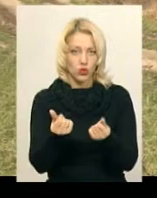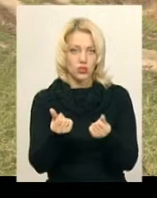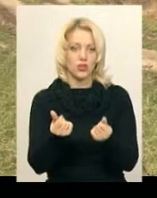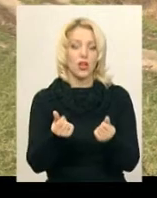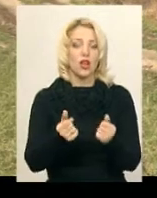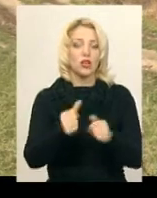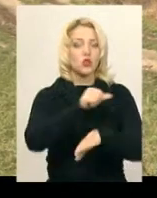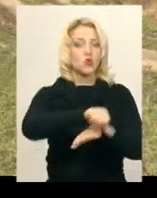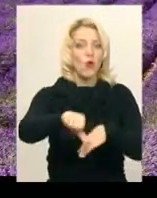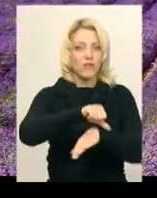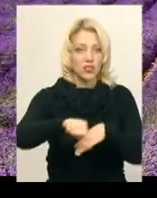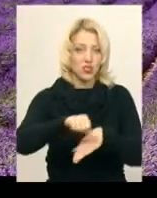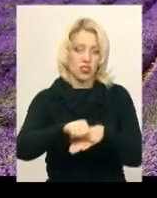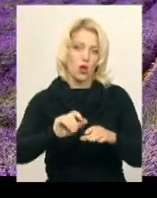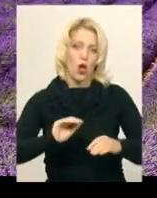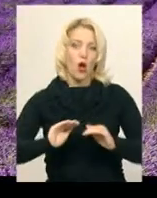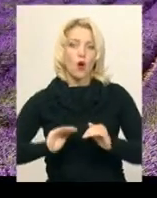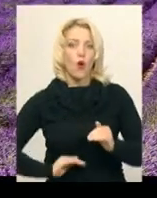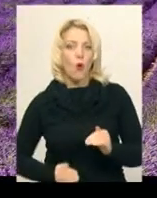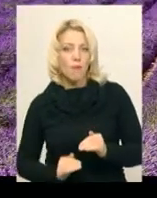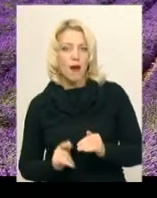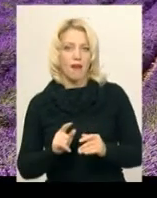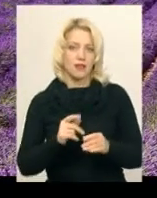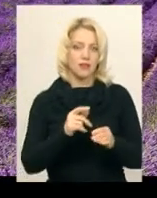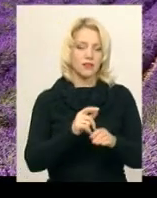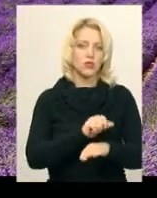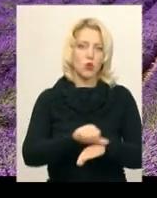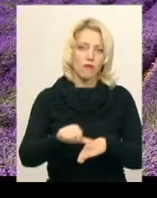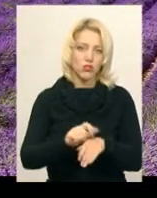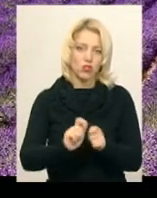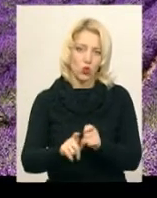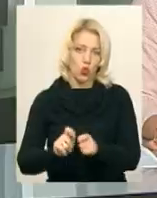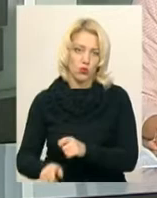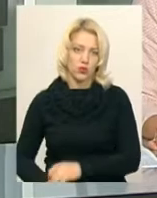компаній, зовнішніх донорів. Світлана Поробок, Юрій Чорний, новини Поділяцентр.